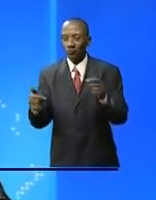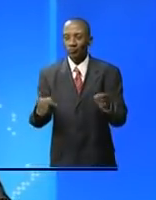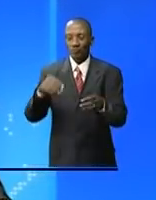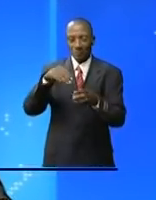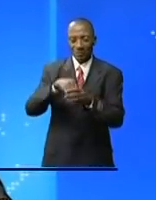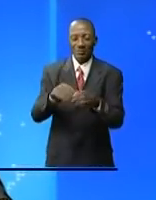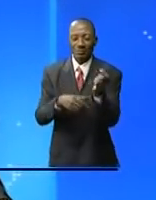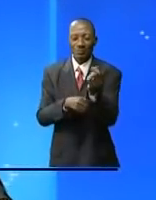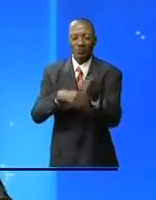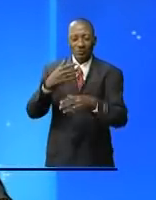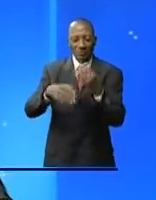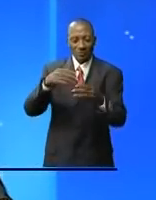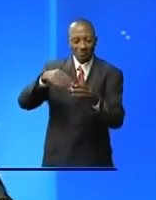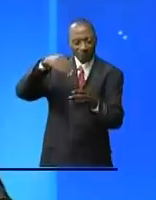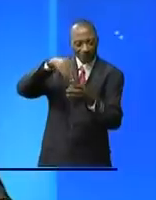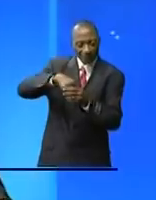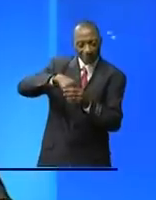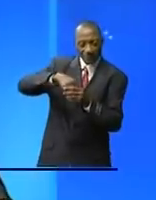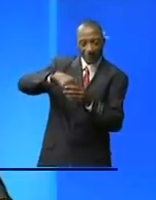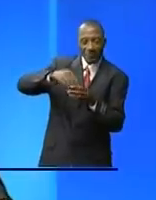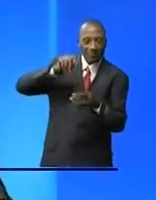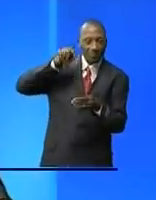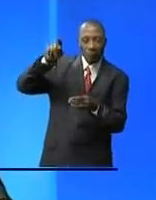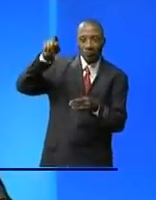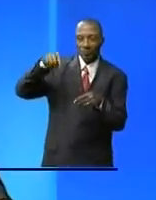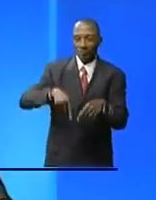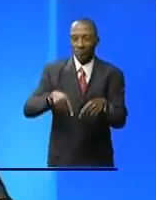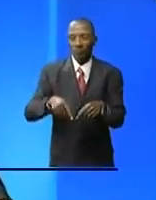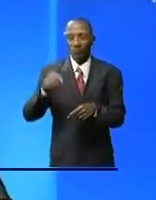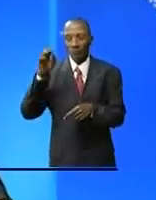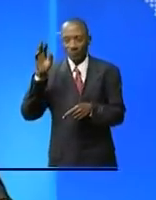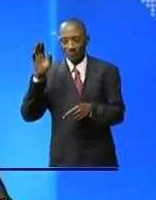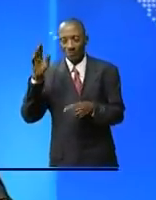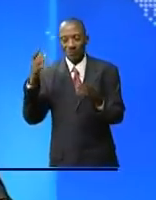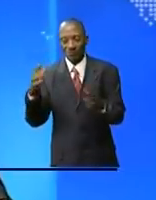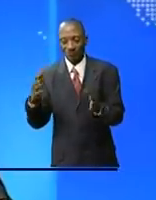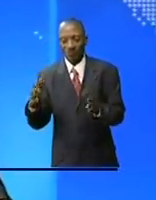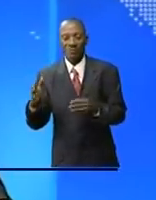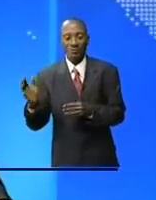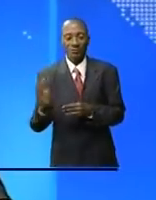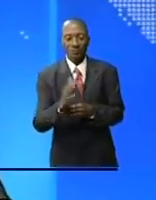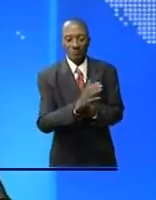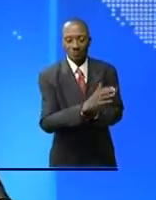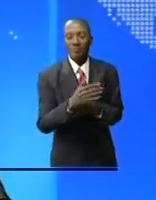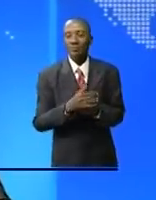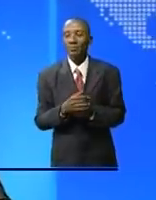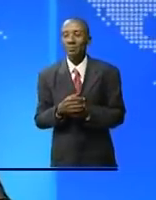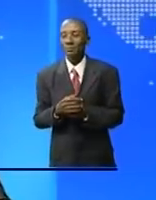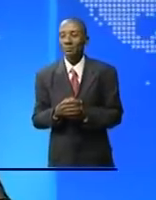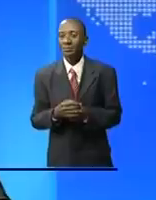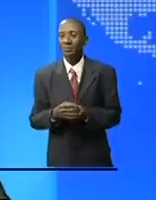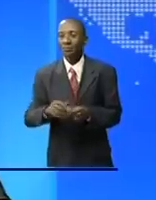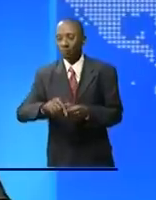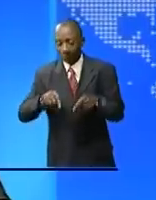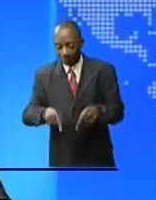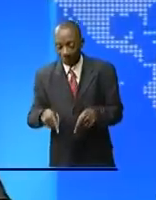de la Pêche et de l'Elevage. Je disais donc la ministre pré, le président de la République séjourna l'Odja dans la province de Sankourou une occasion pour